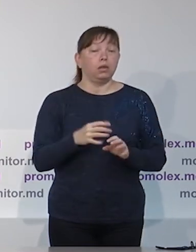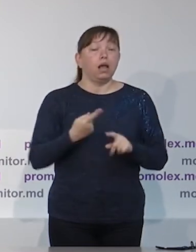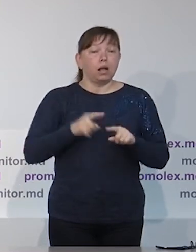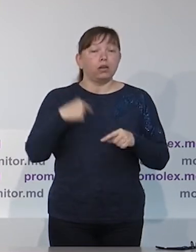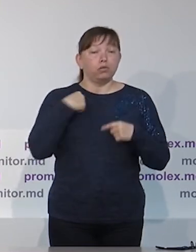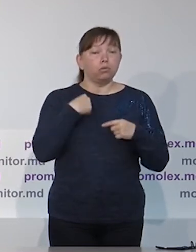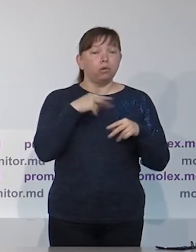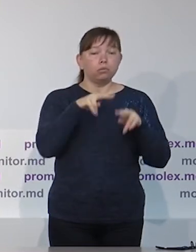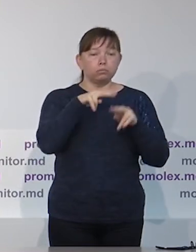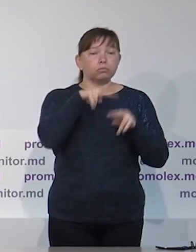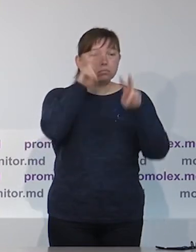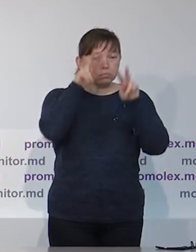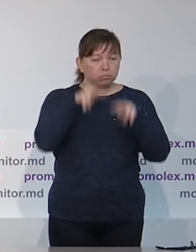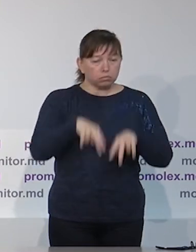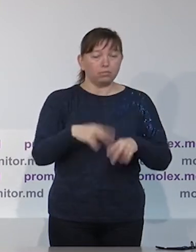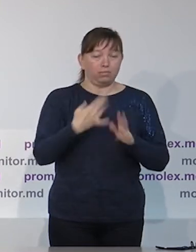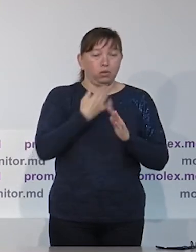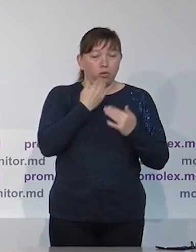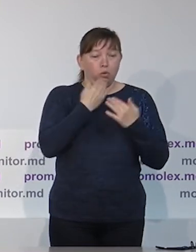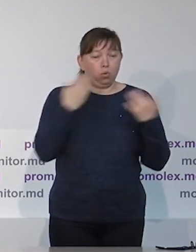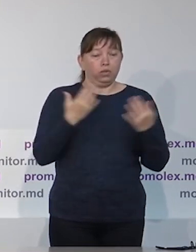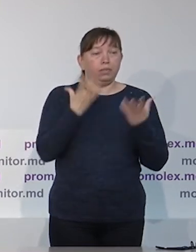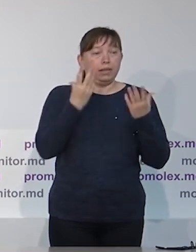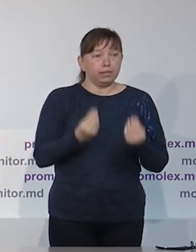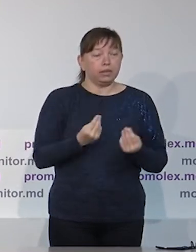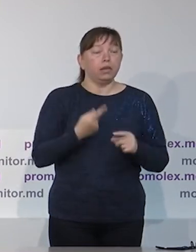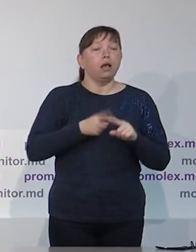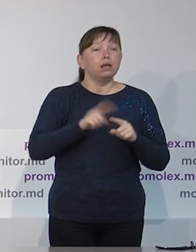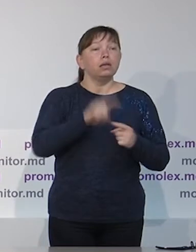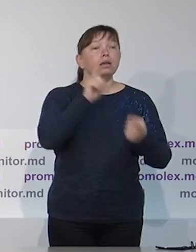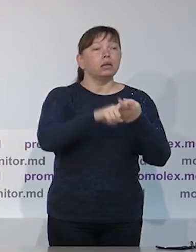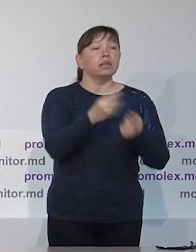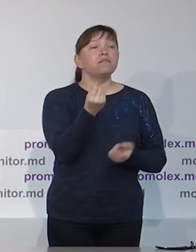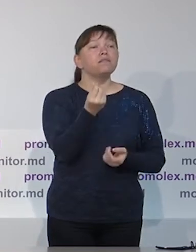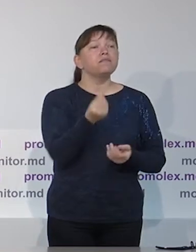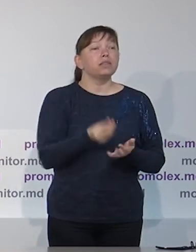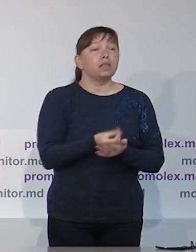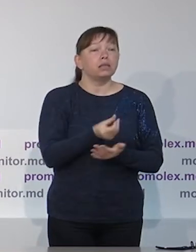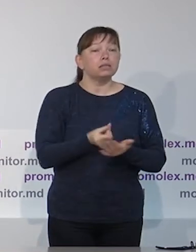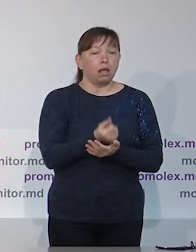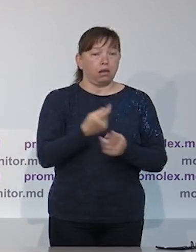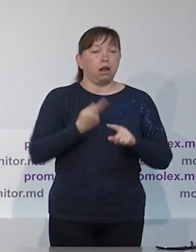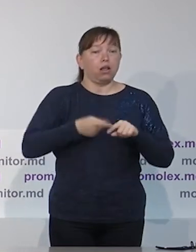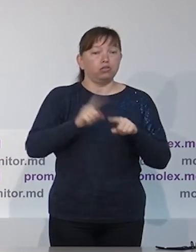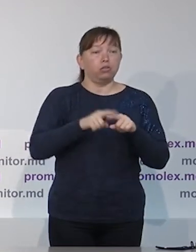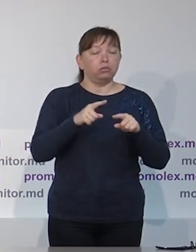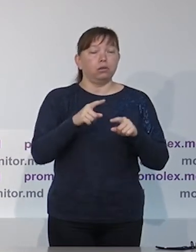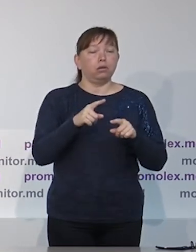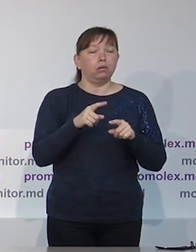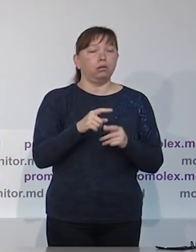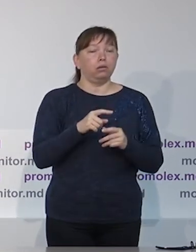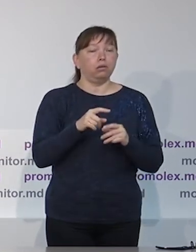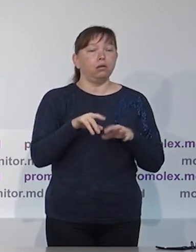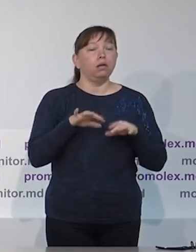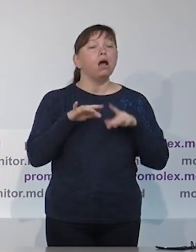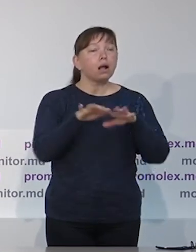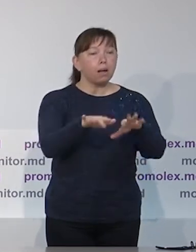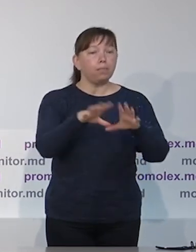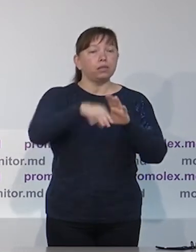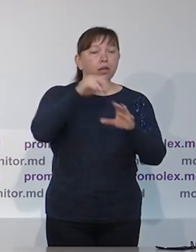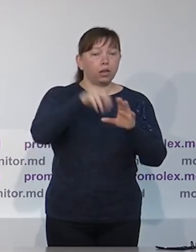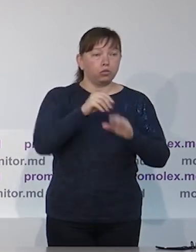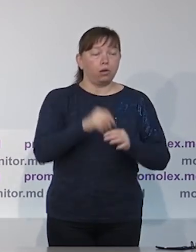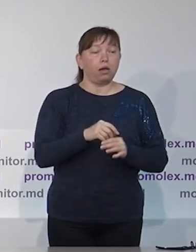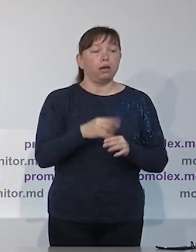Также важный аспект, если мы говорим о правовой базе и мониторинг, который мы видели в последние дни,